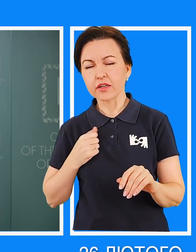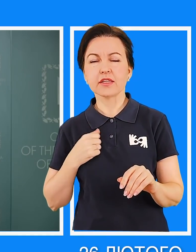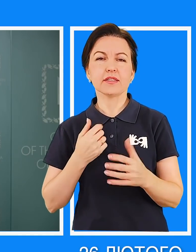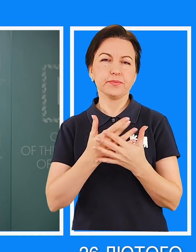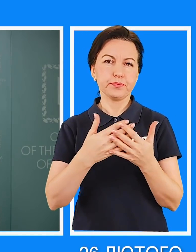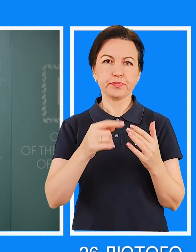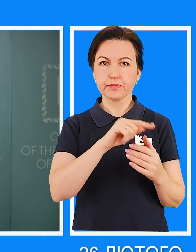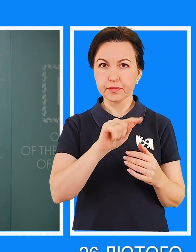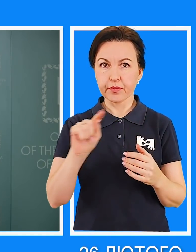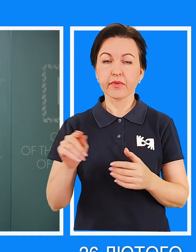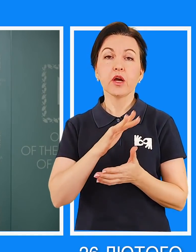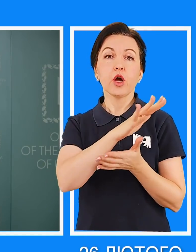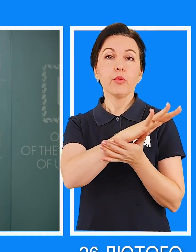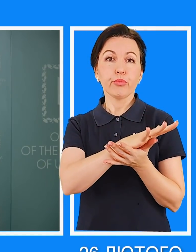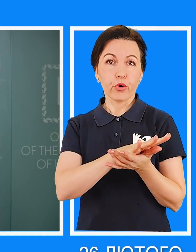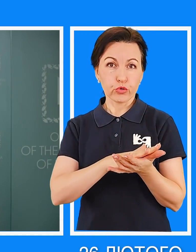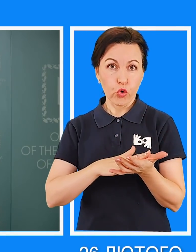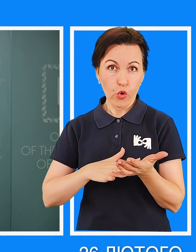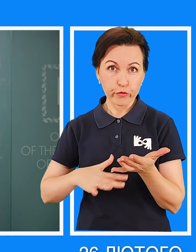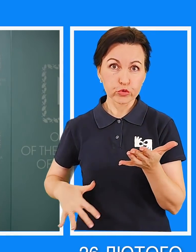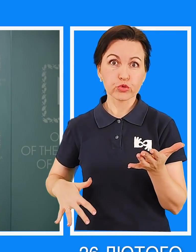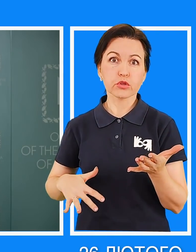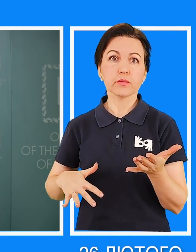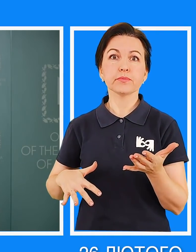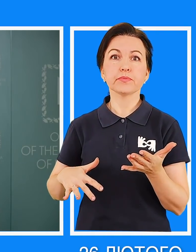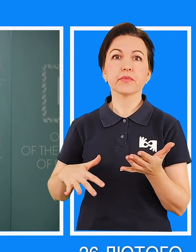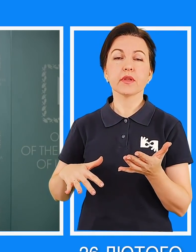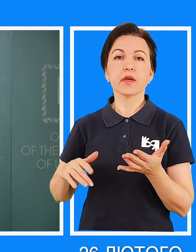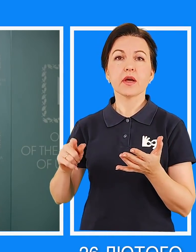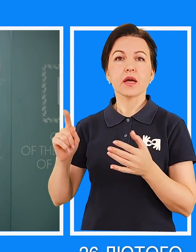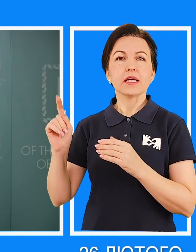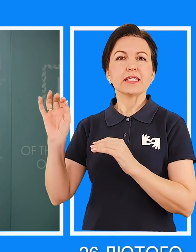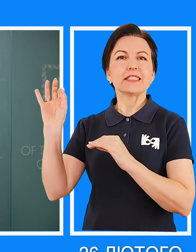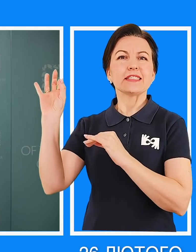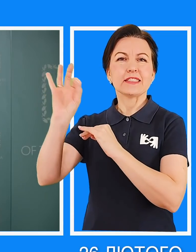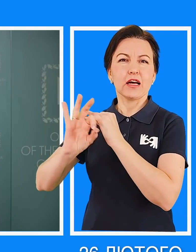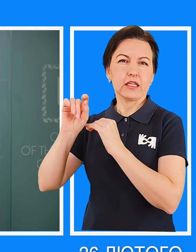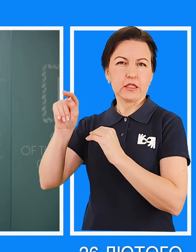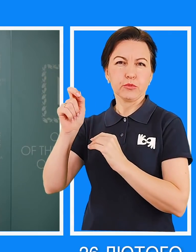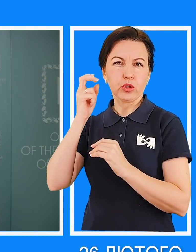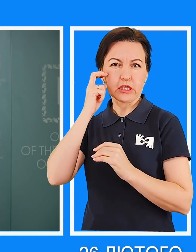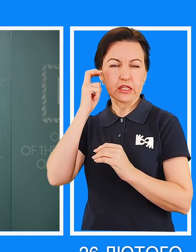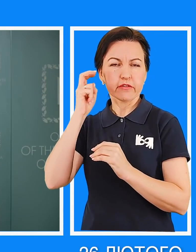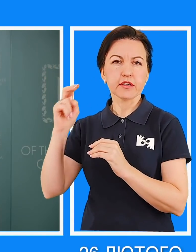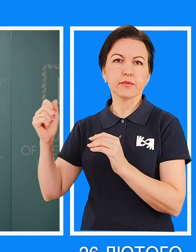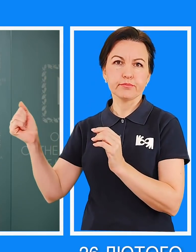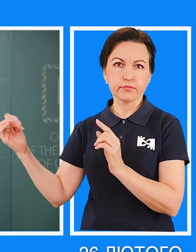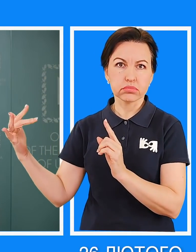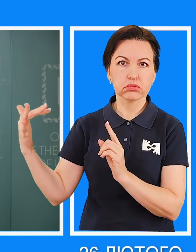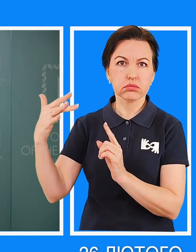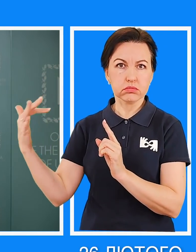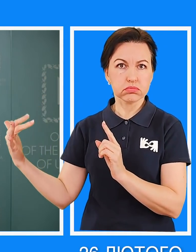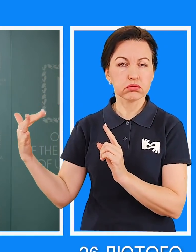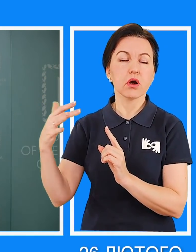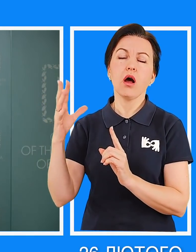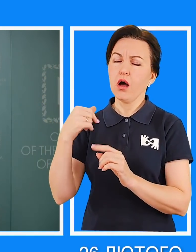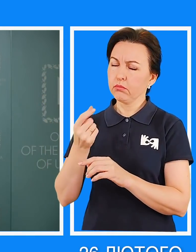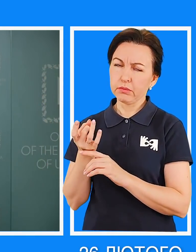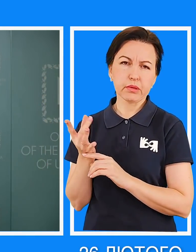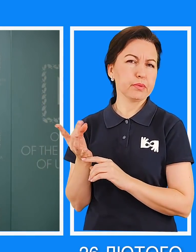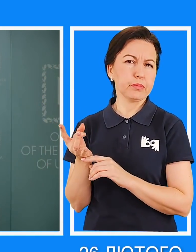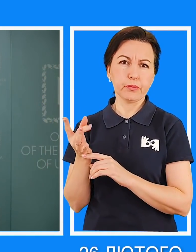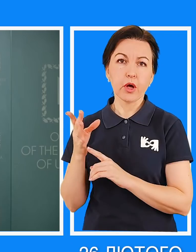Національних гвардій інших силових структур. Продовжується накопичення противника західніше Києва, але ми наносимо по ньому